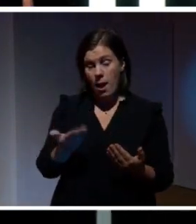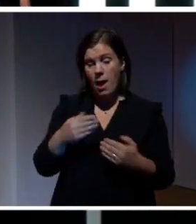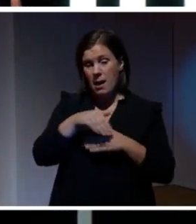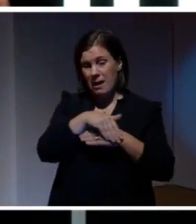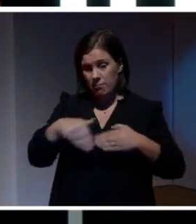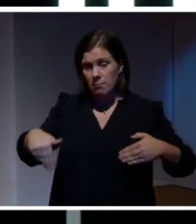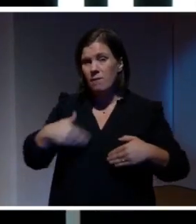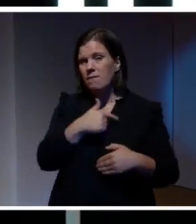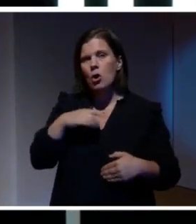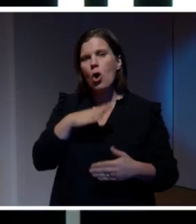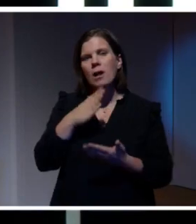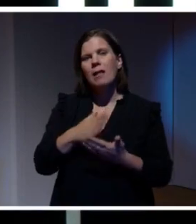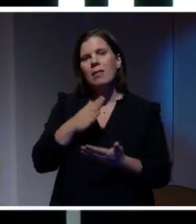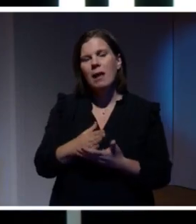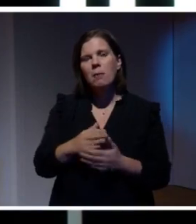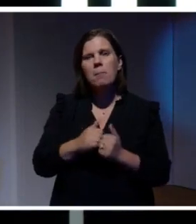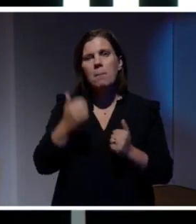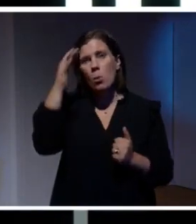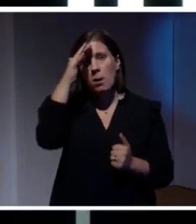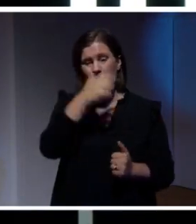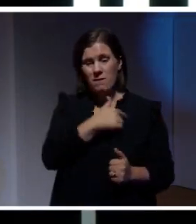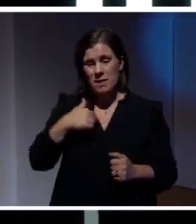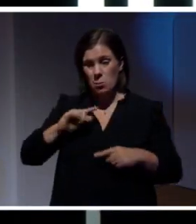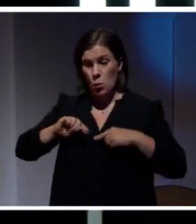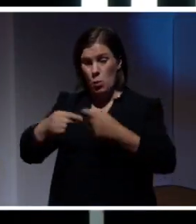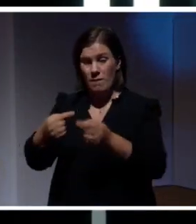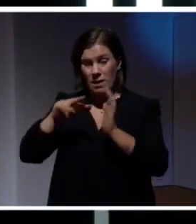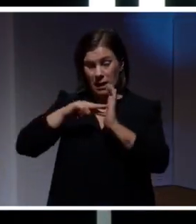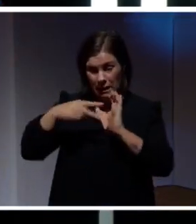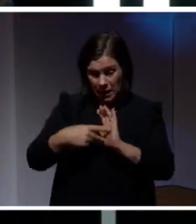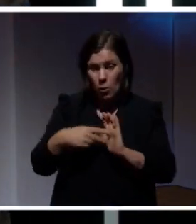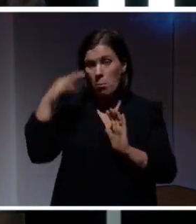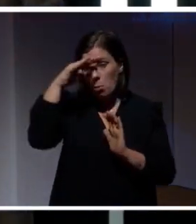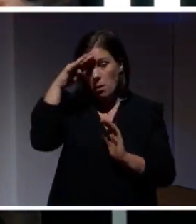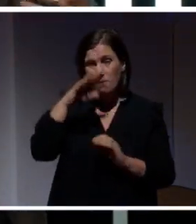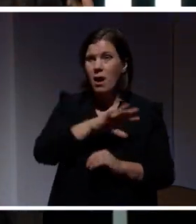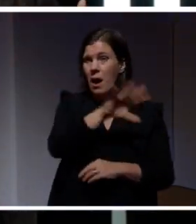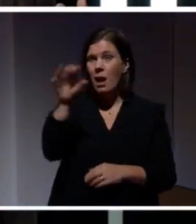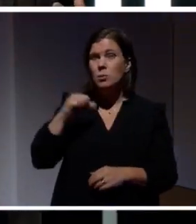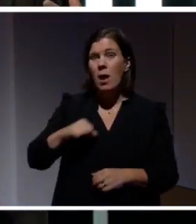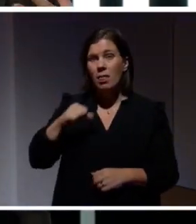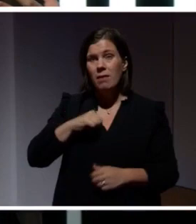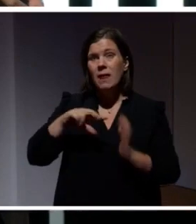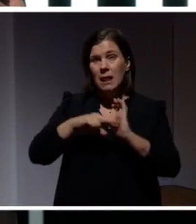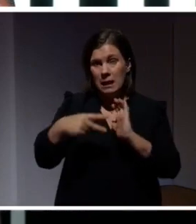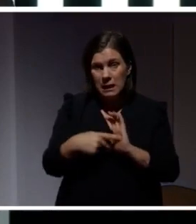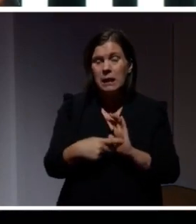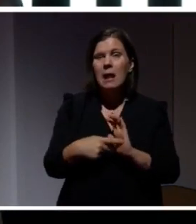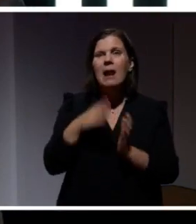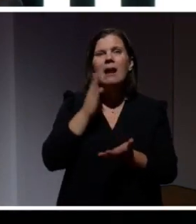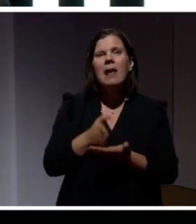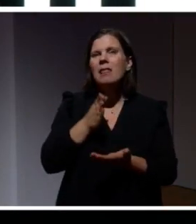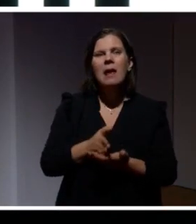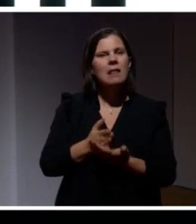ser det som en rättighet. Men problemet för oss som utvecklar teknik, och också problemet för alla som använder teknik, är att den här